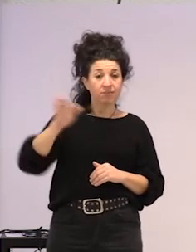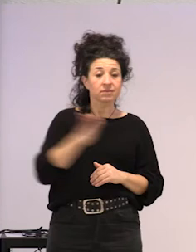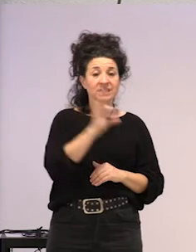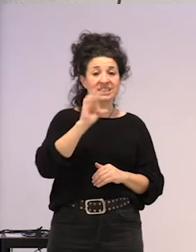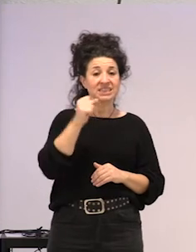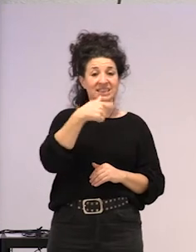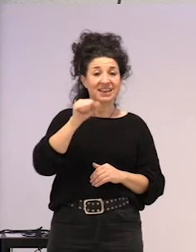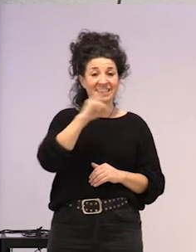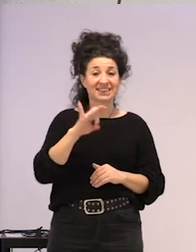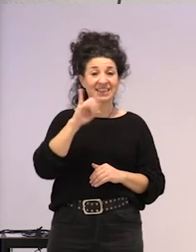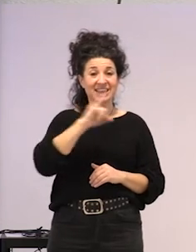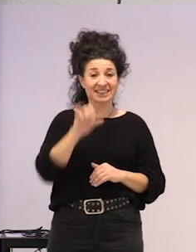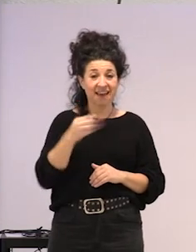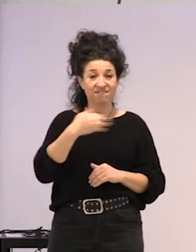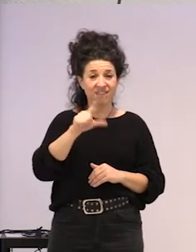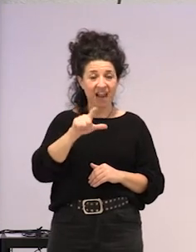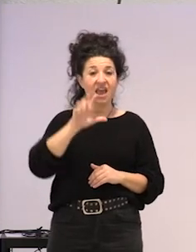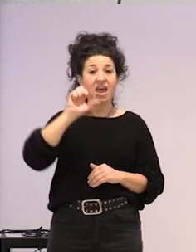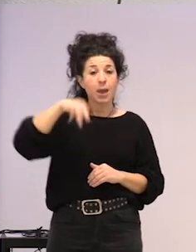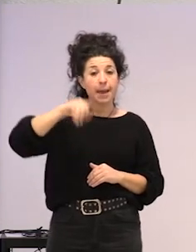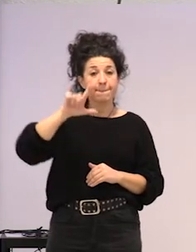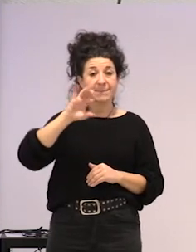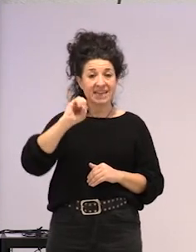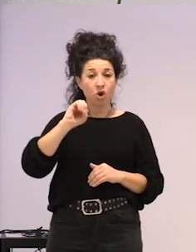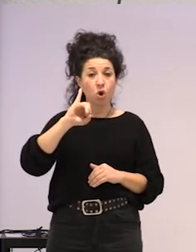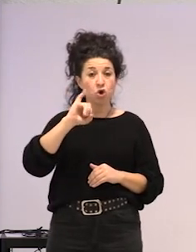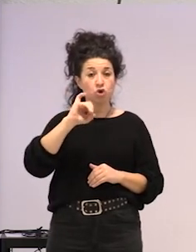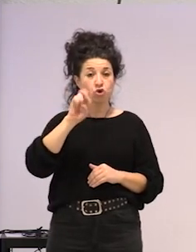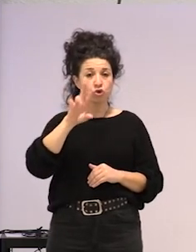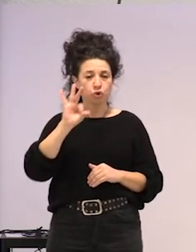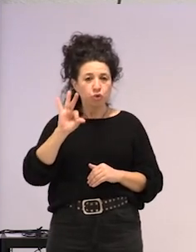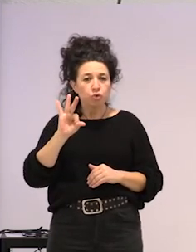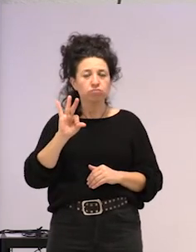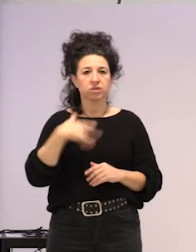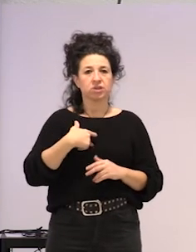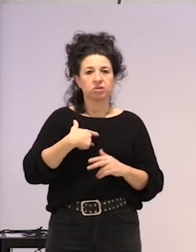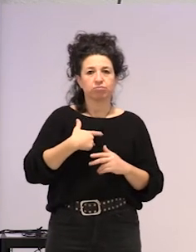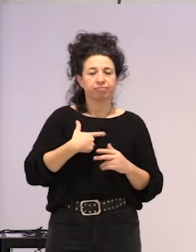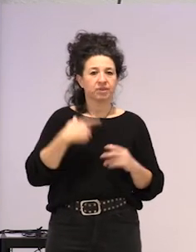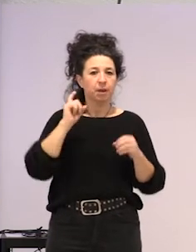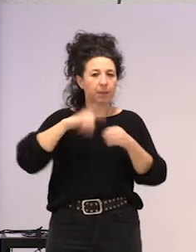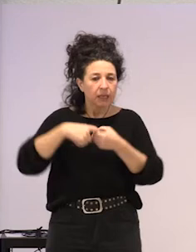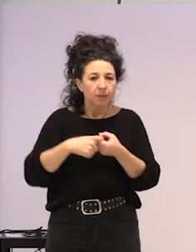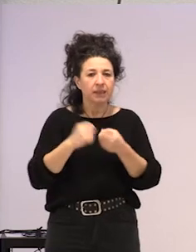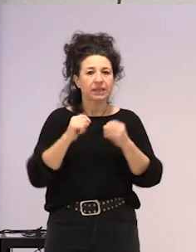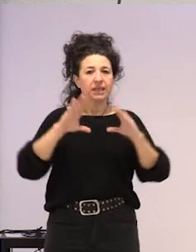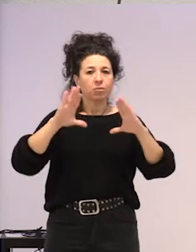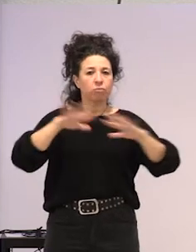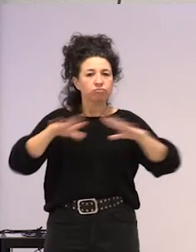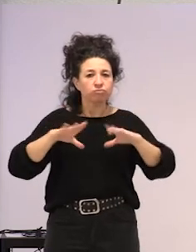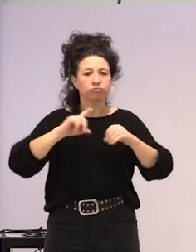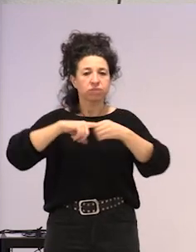thena bat erreea movimentuk horri da, girea dominifeministakoa ere eta erhomem nioen Feministan,